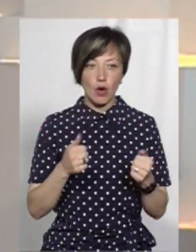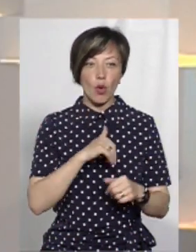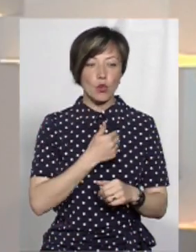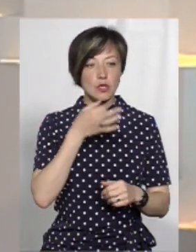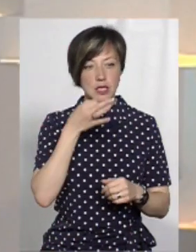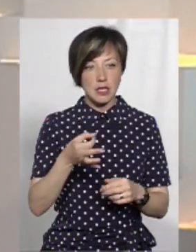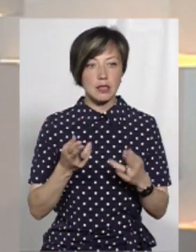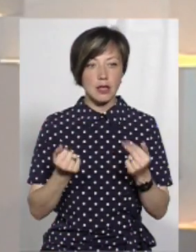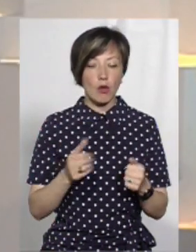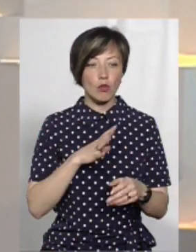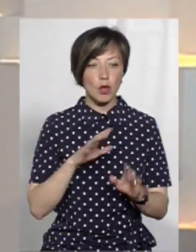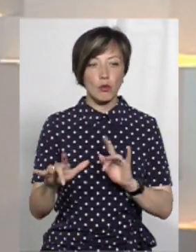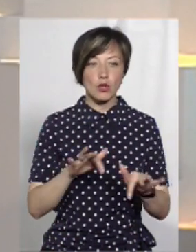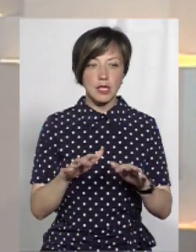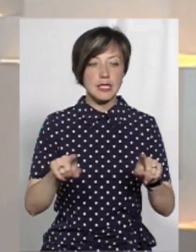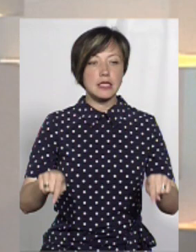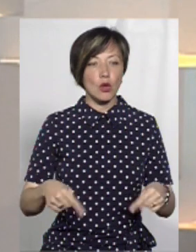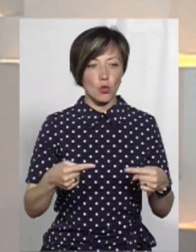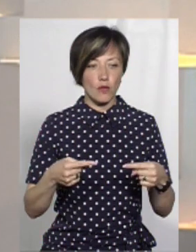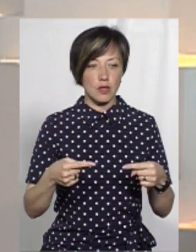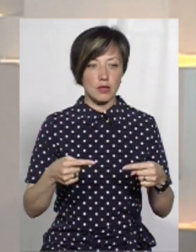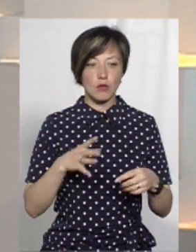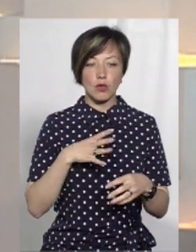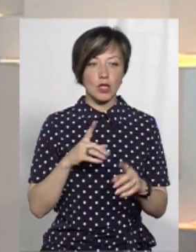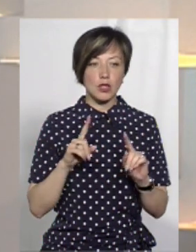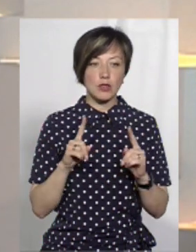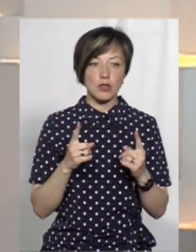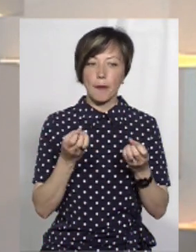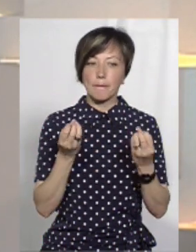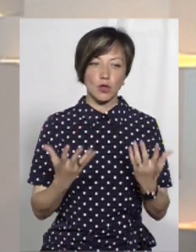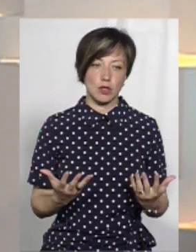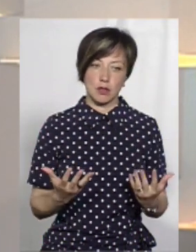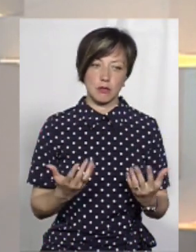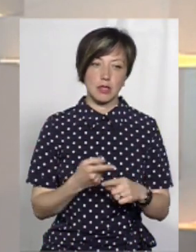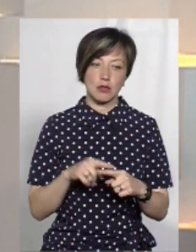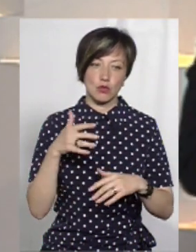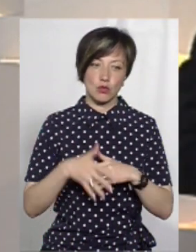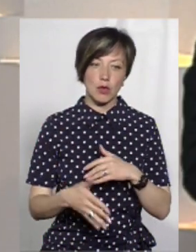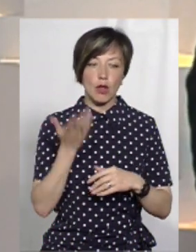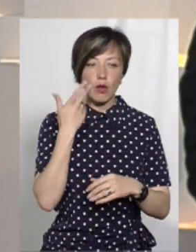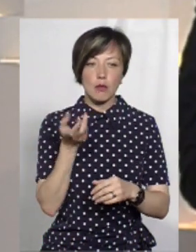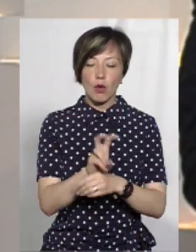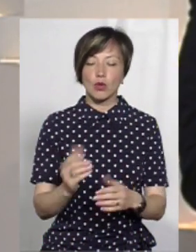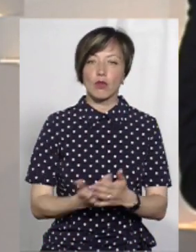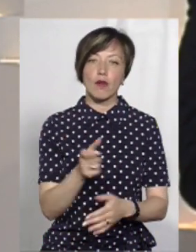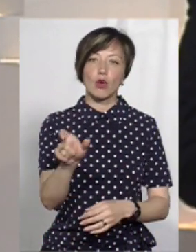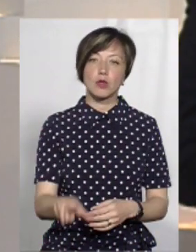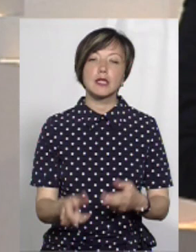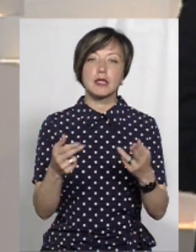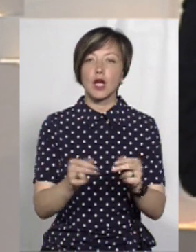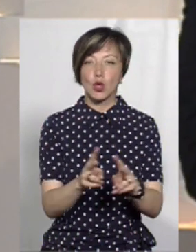Я хочу сказати, так, були процеси становлення, знаєте, вони були непростими. І це зрозуміло. Коли приходить нова людина,